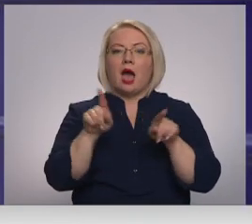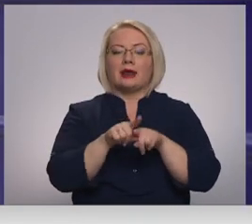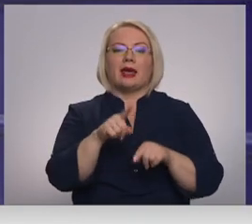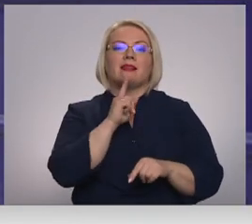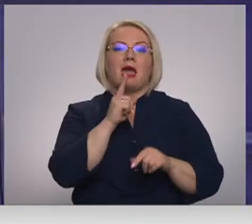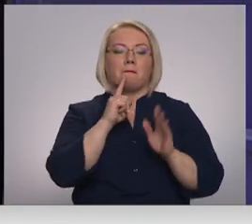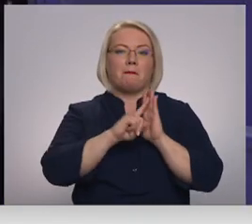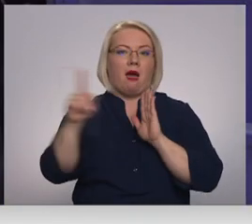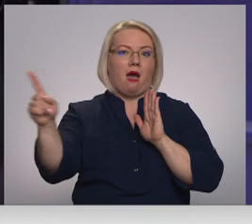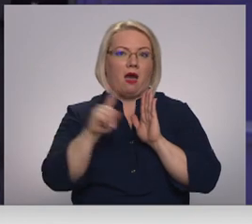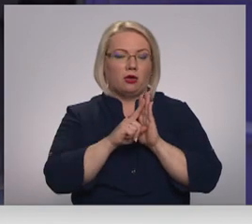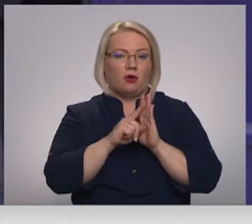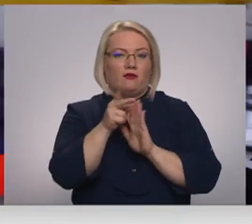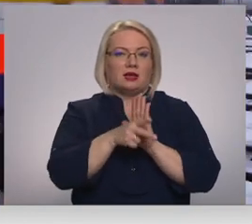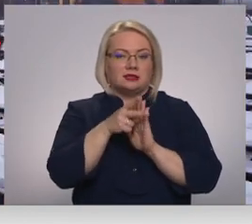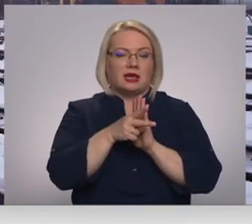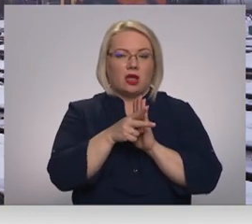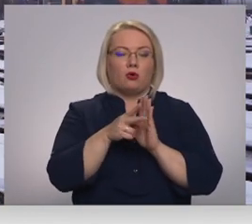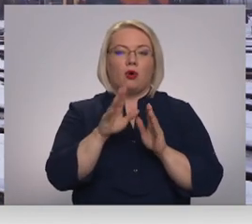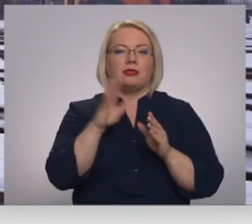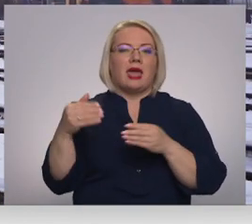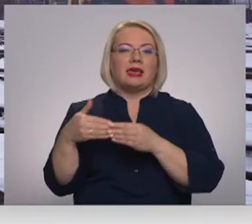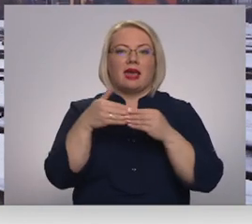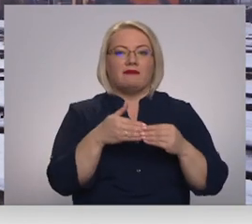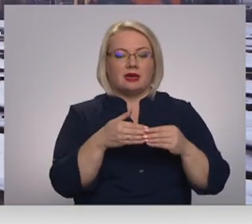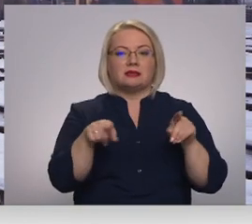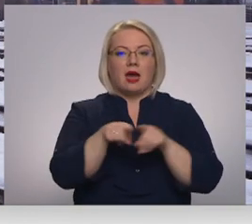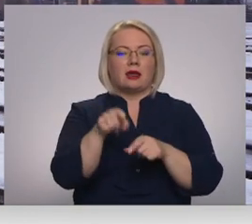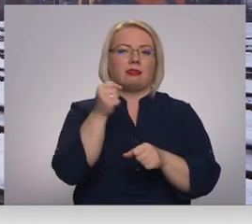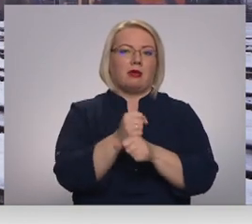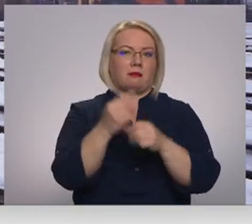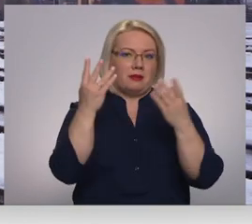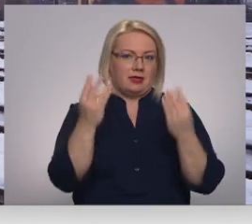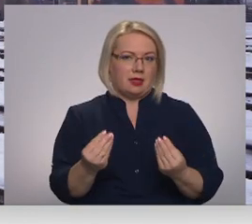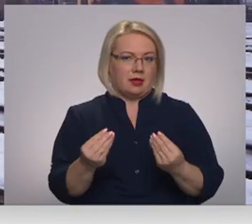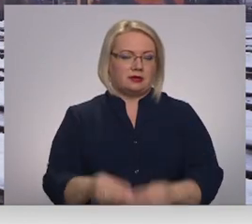brīvdienās kursējošos vilcienu reisus, neieviest arī darba dienās.